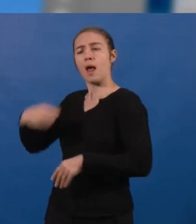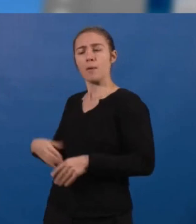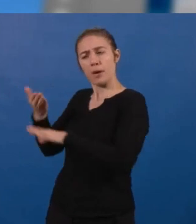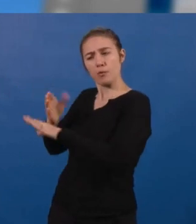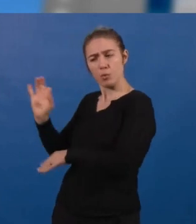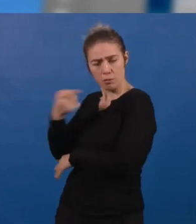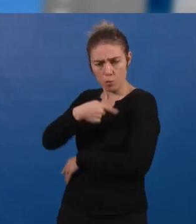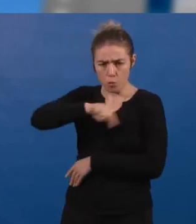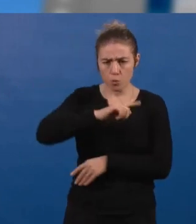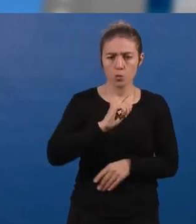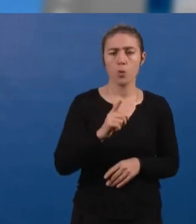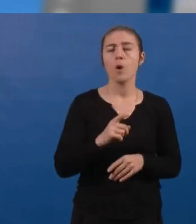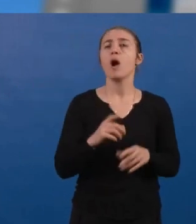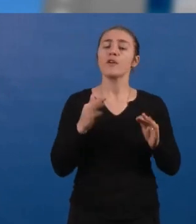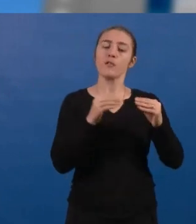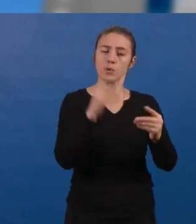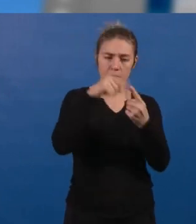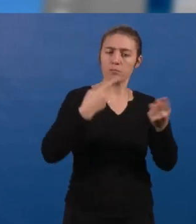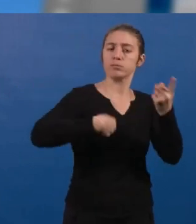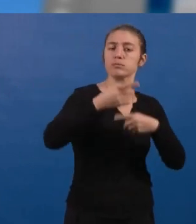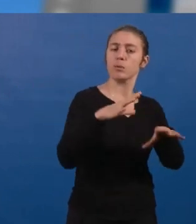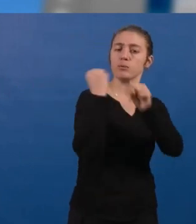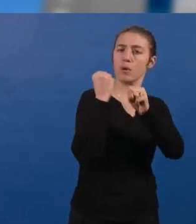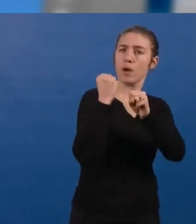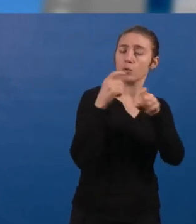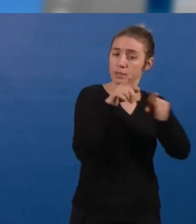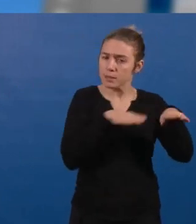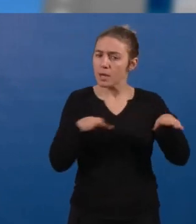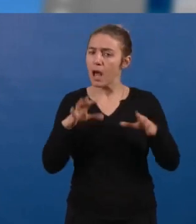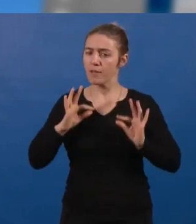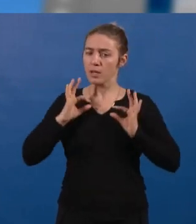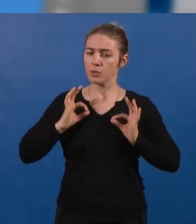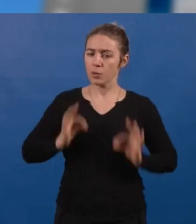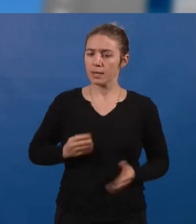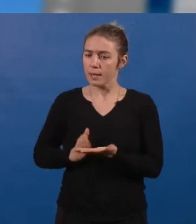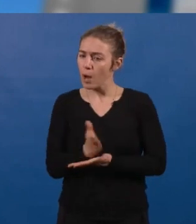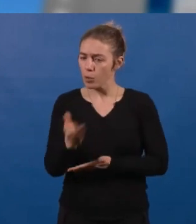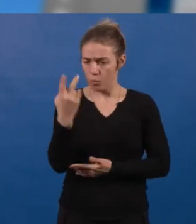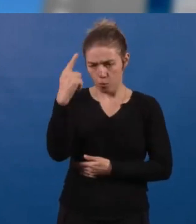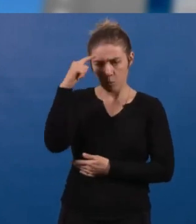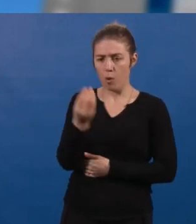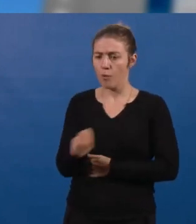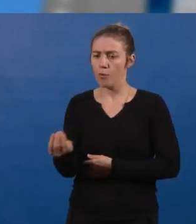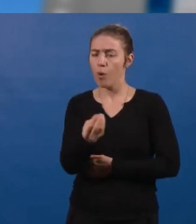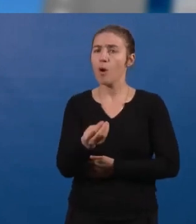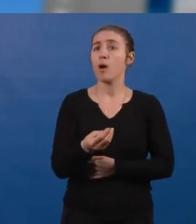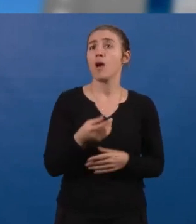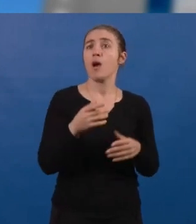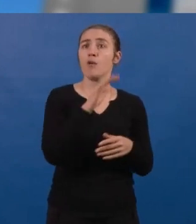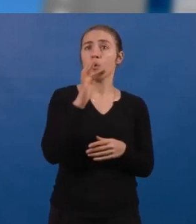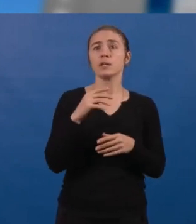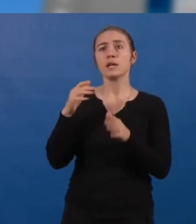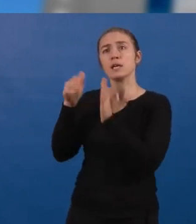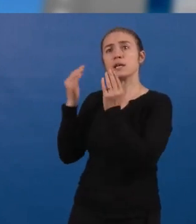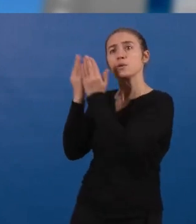professionnelle pour aller vers l'emploi, mais nous pouvons aussi mettre en question la scolarité de nos enfants. Le mauvais classement de la France dans l'étude PISA